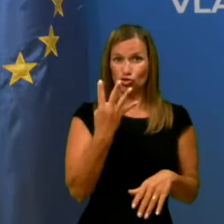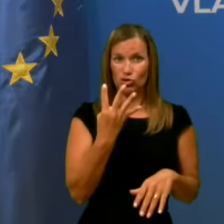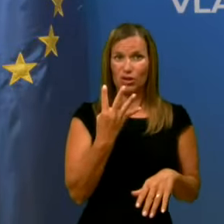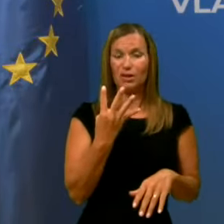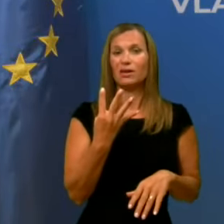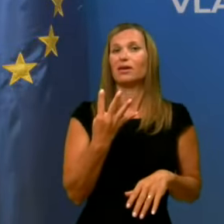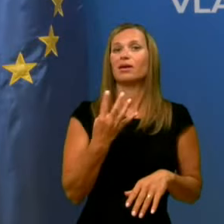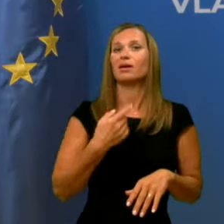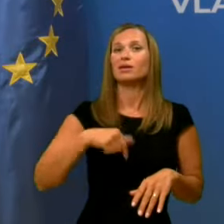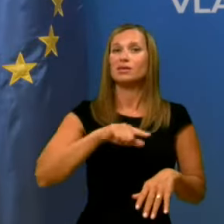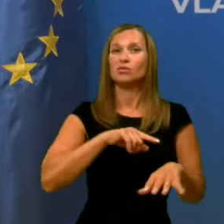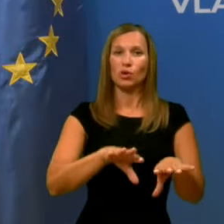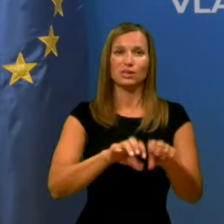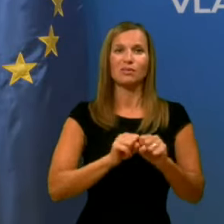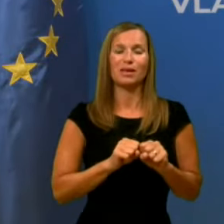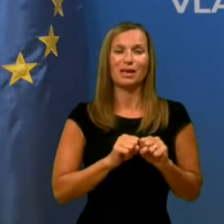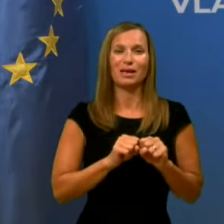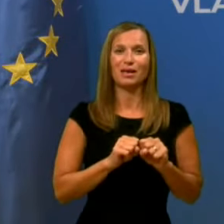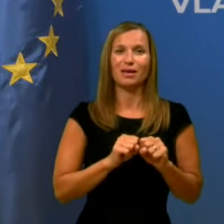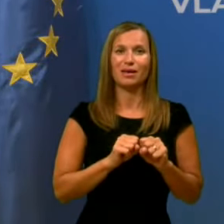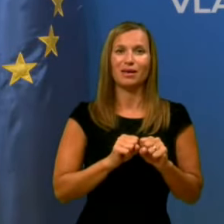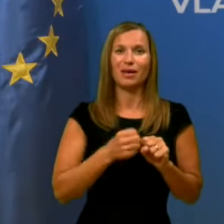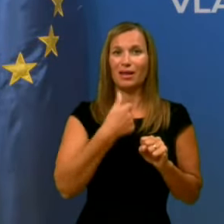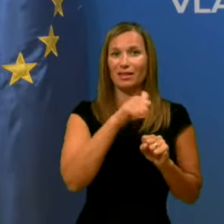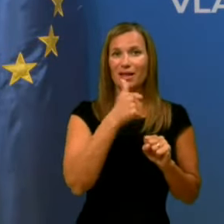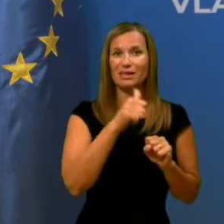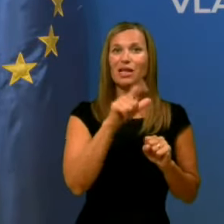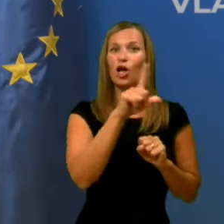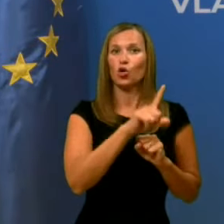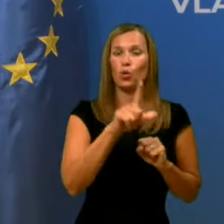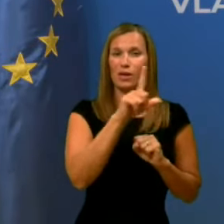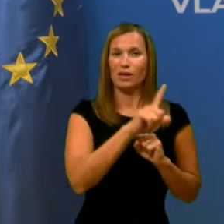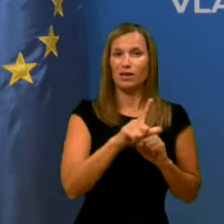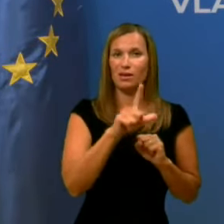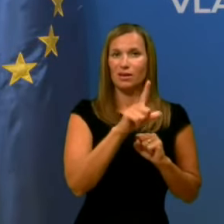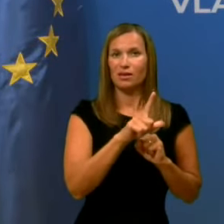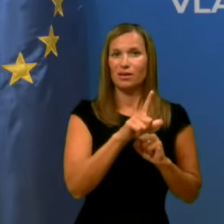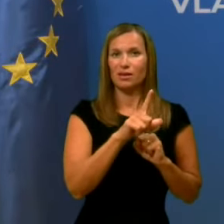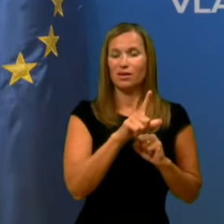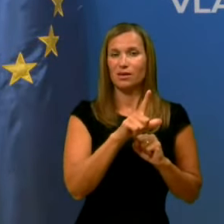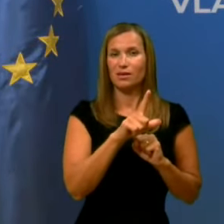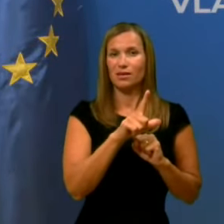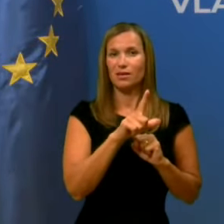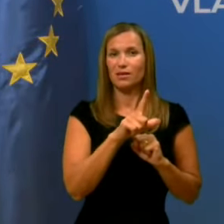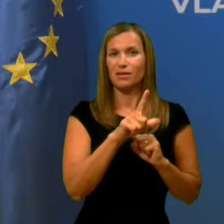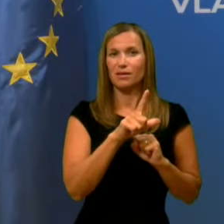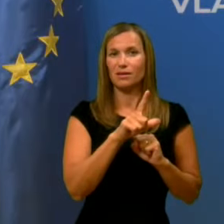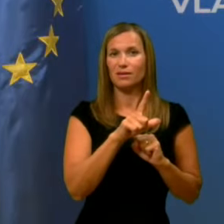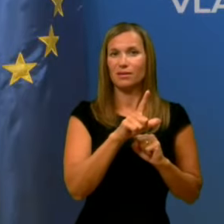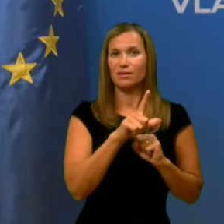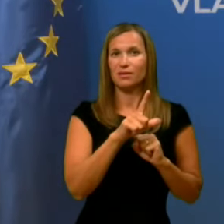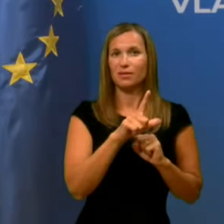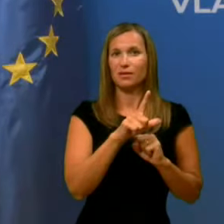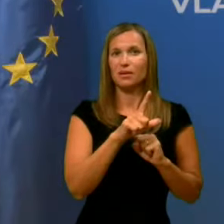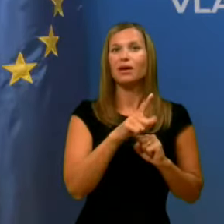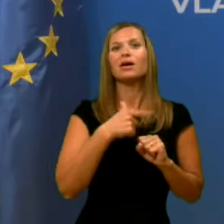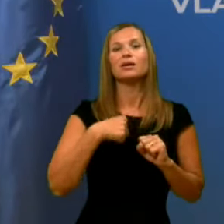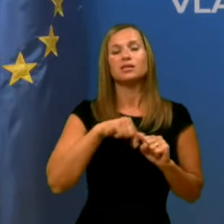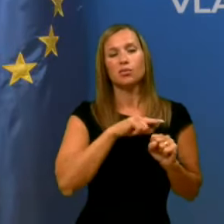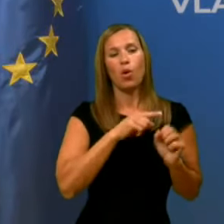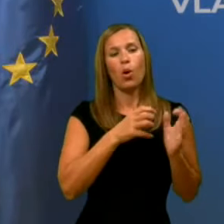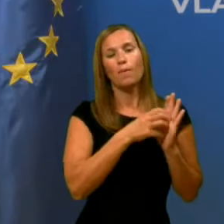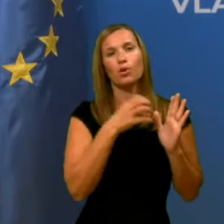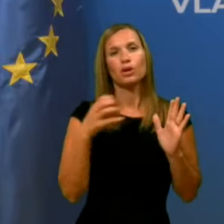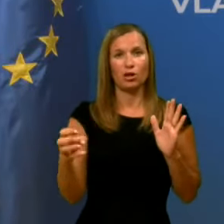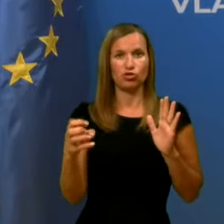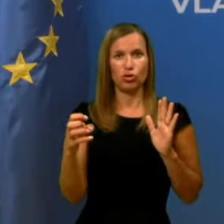ki smo ga sprejeli 11. julija, smo, kot veste, podaljšali